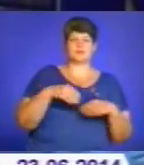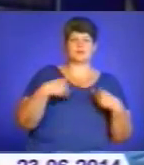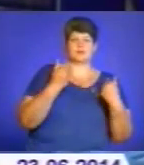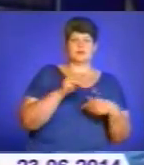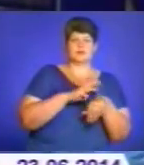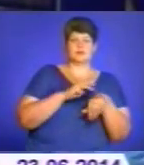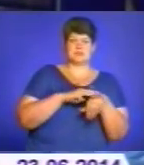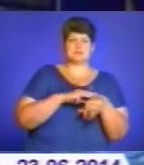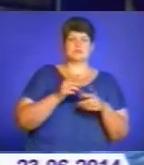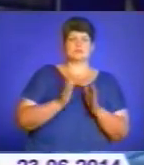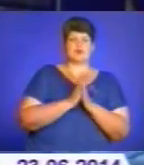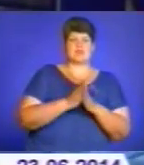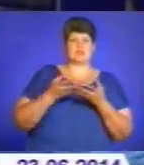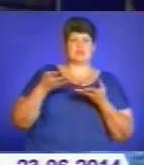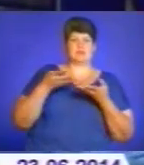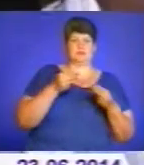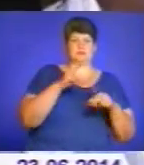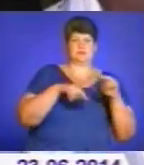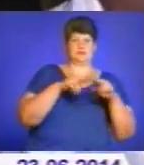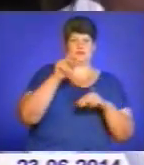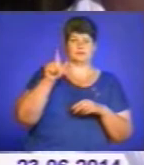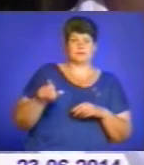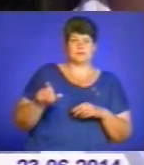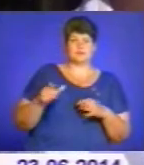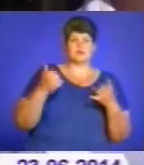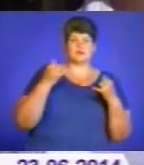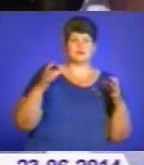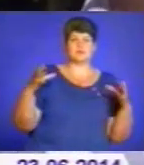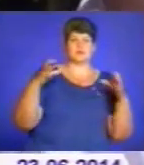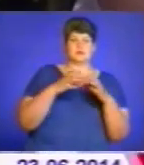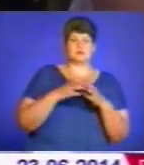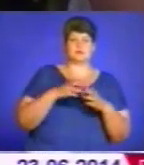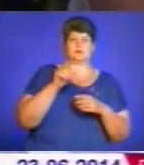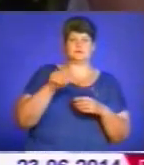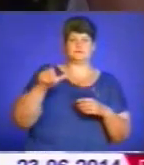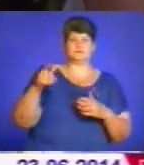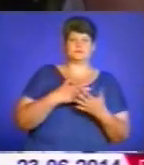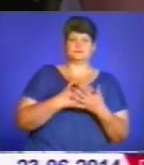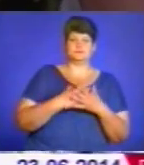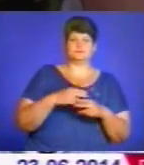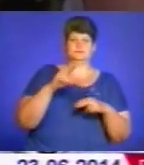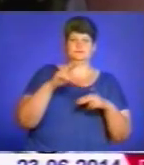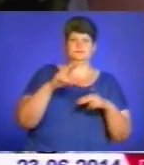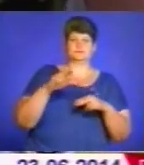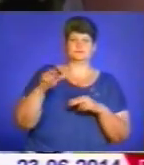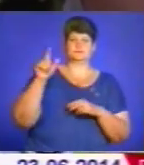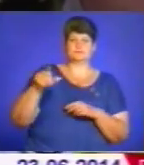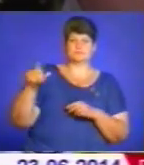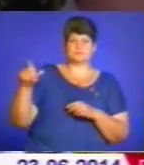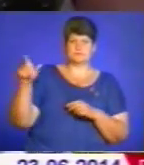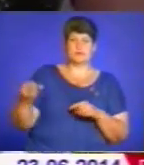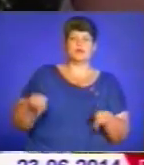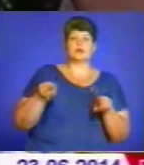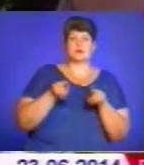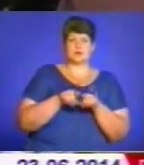проханням вплинути на забудовника. Зібрався сьогодні ряд громадських організацій, громадських активістів і громадських діячів, а